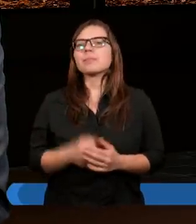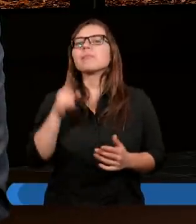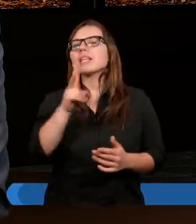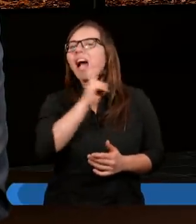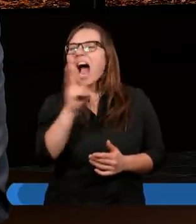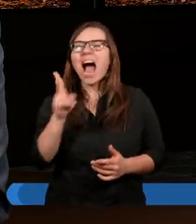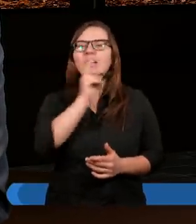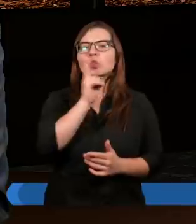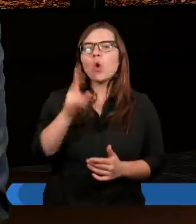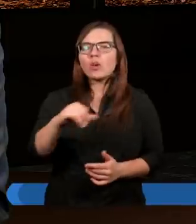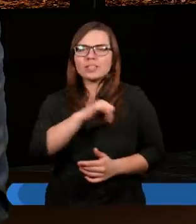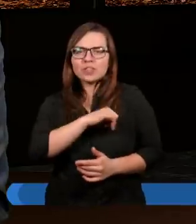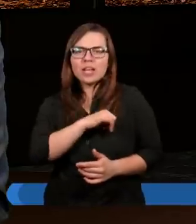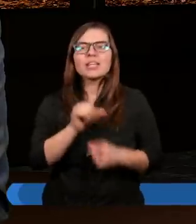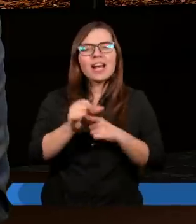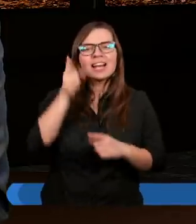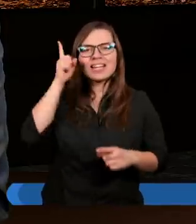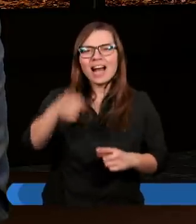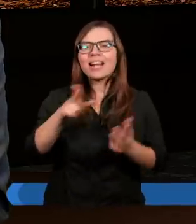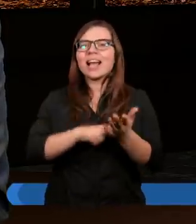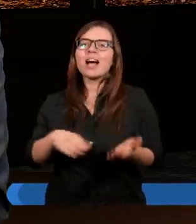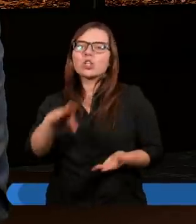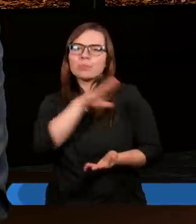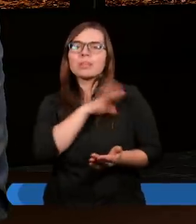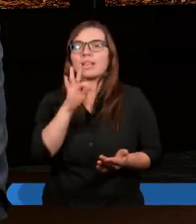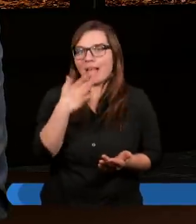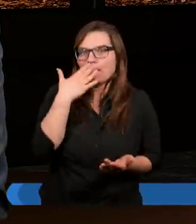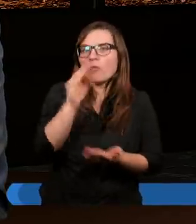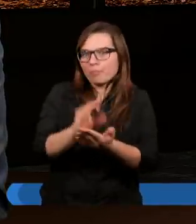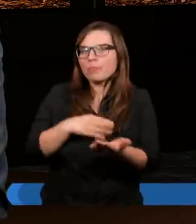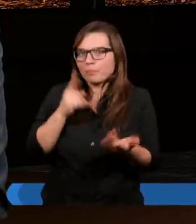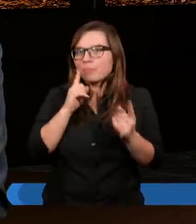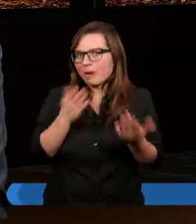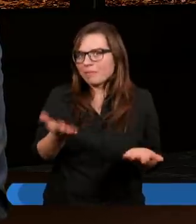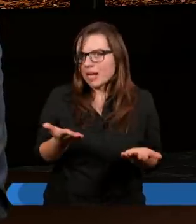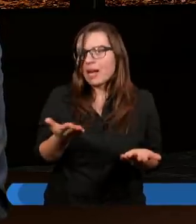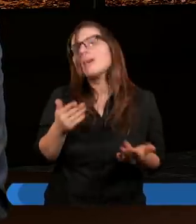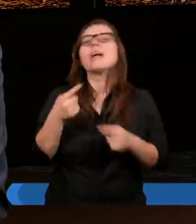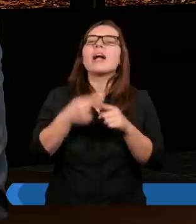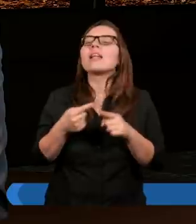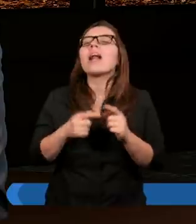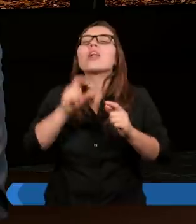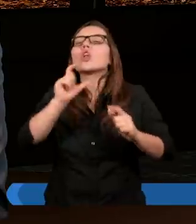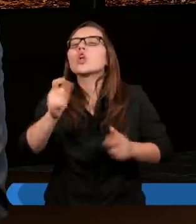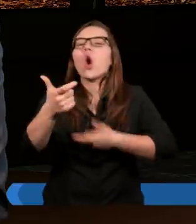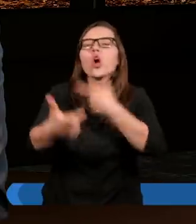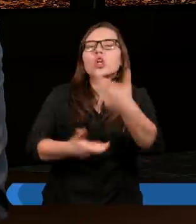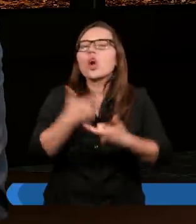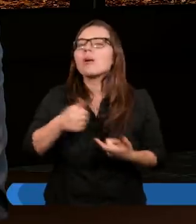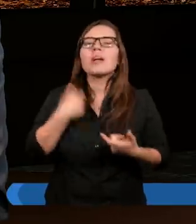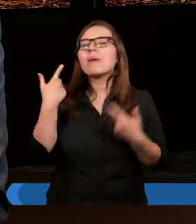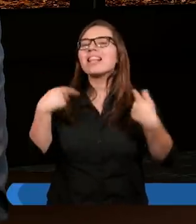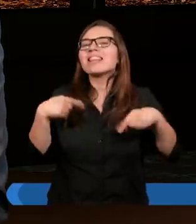Każdy, kto zgrzeszył, jest skazany na śmierć, tak mówi Pismo Święte. Zatem, co zrobić, żeby nie być